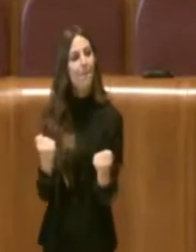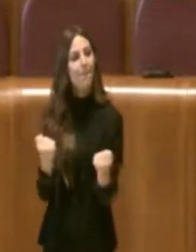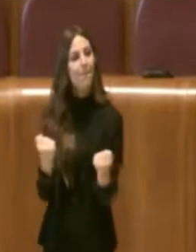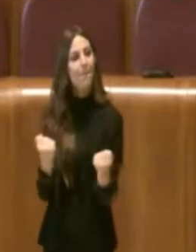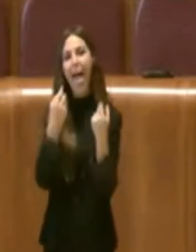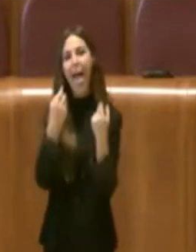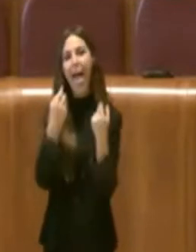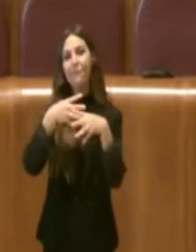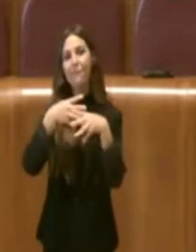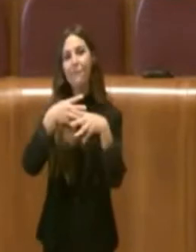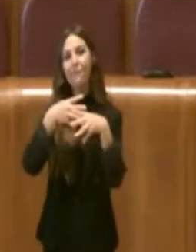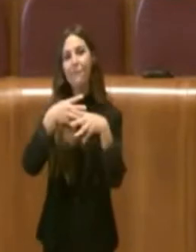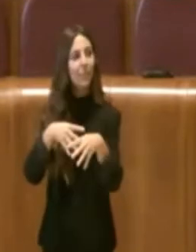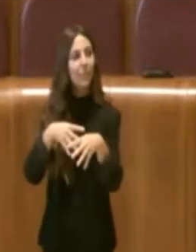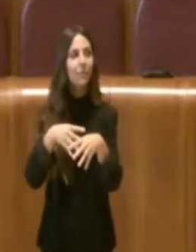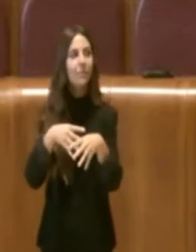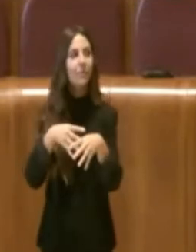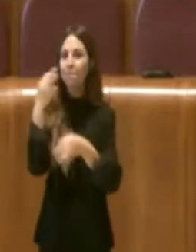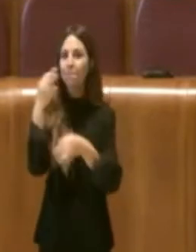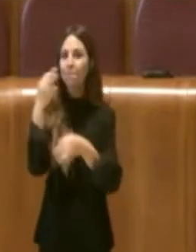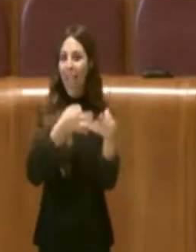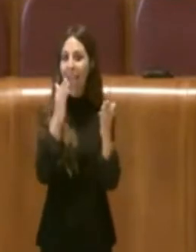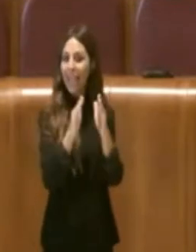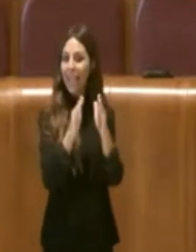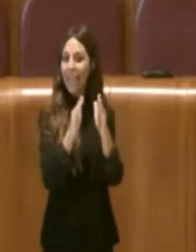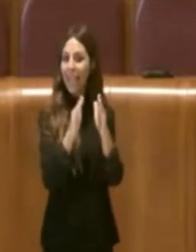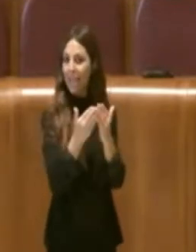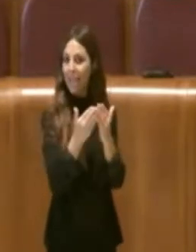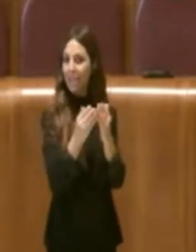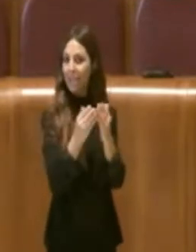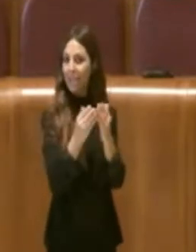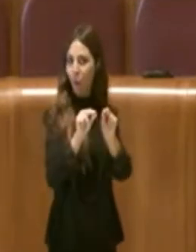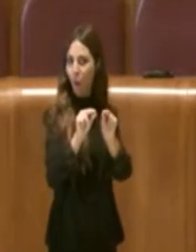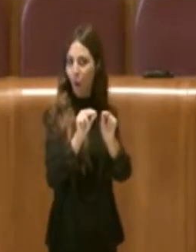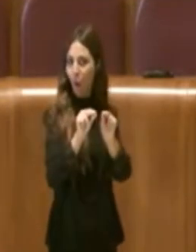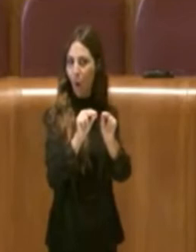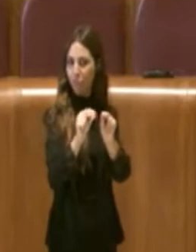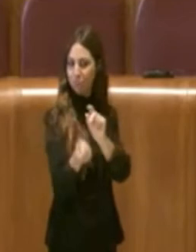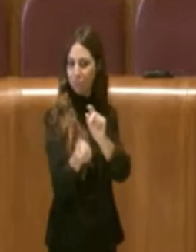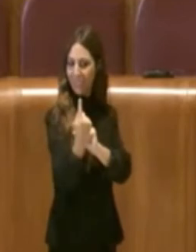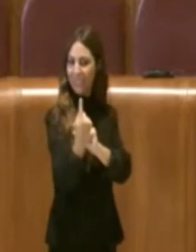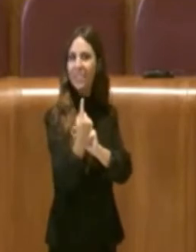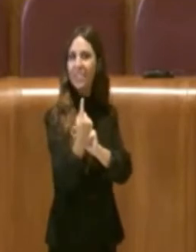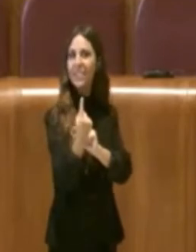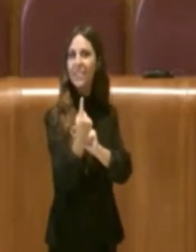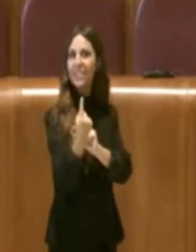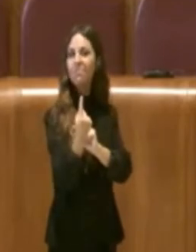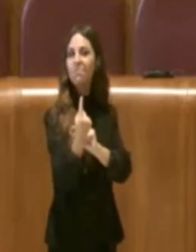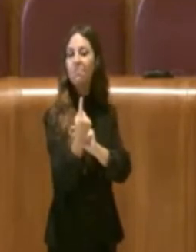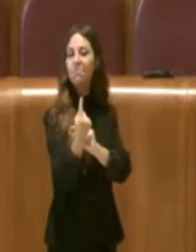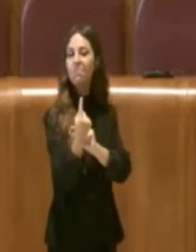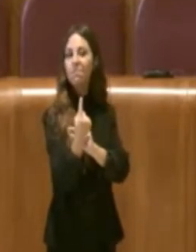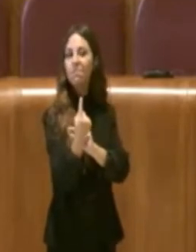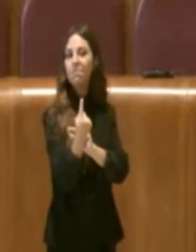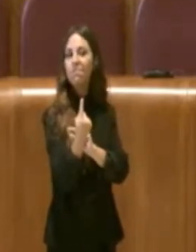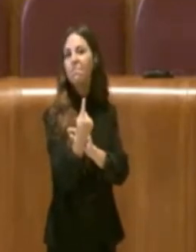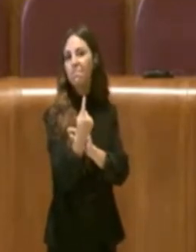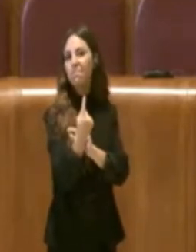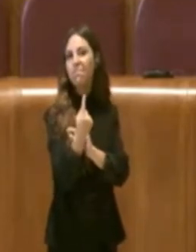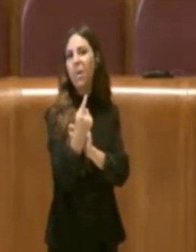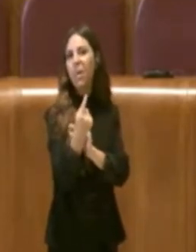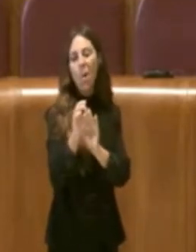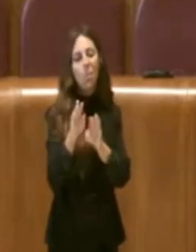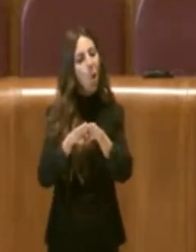si parla di un libro appena uscito anche con i banchi